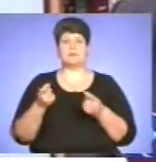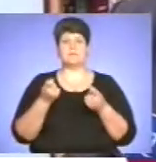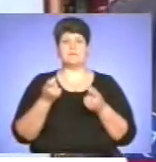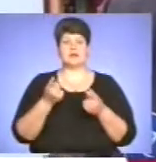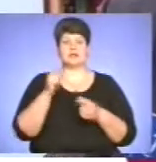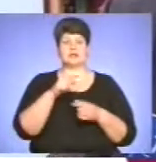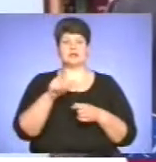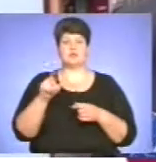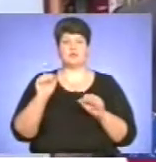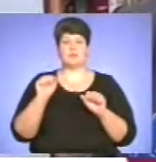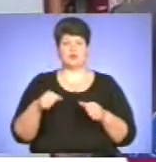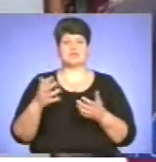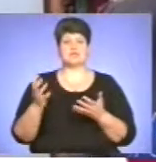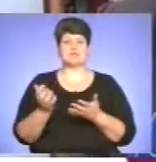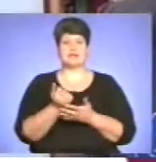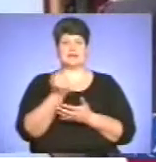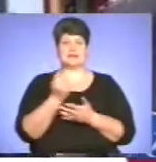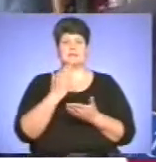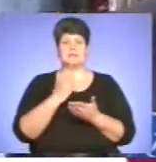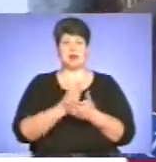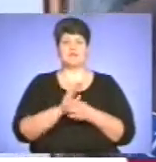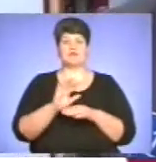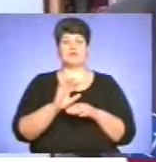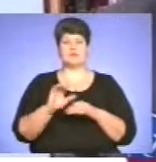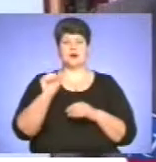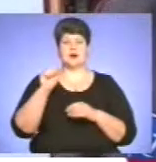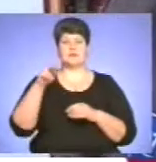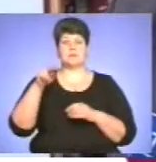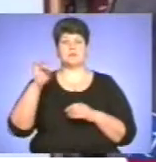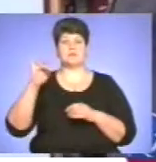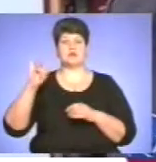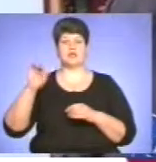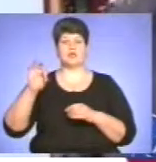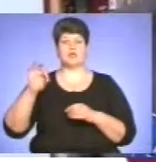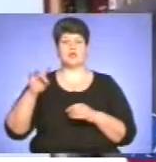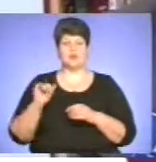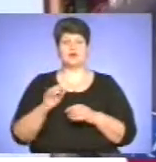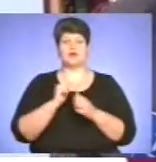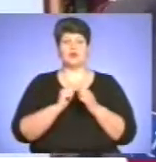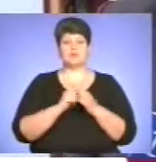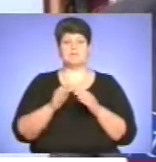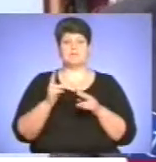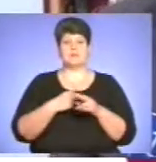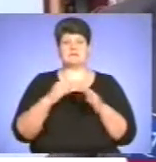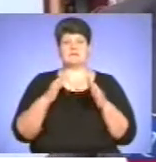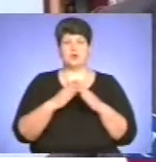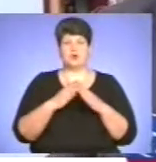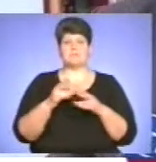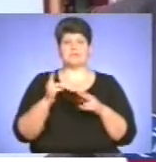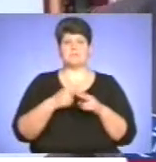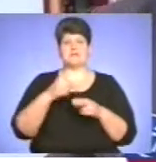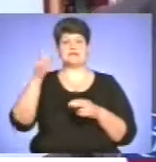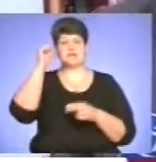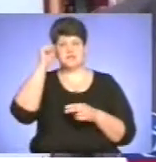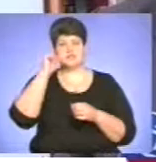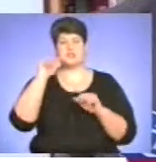знайти, скажімо, у Львові ми маємо таке видавництво апріорі, де кожен бездомний, безгрішний письменник може